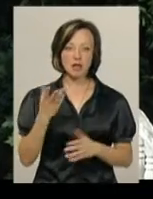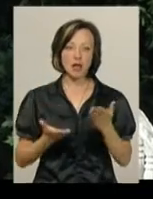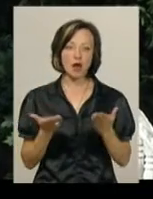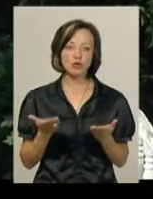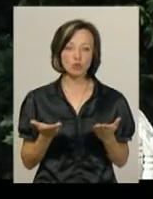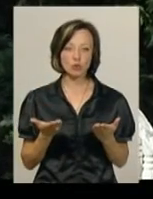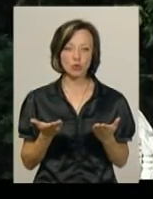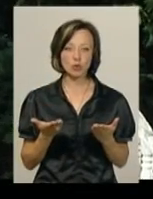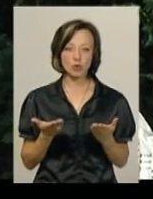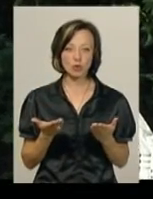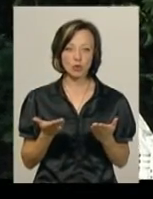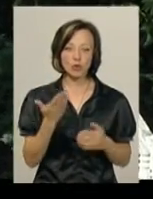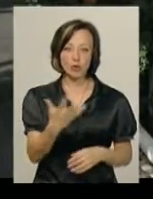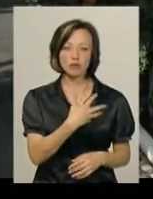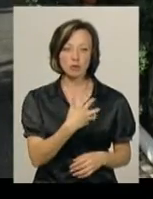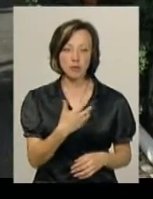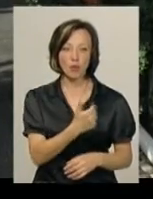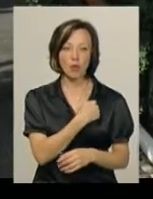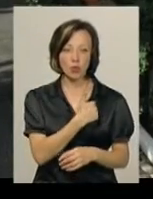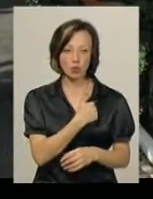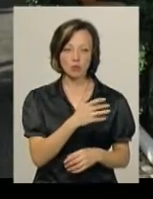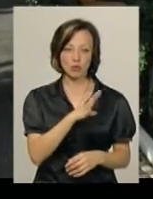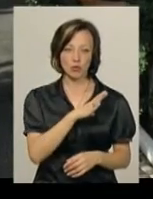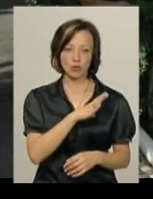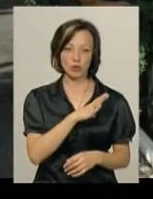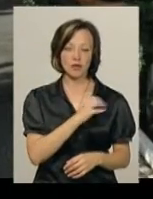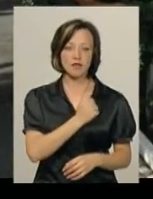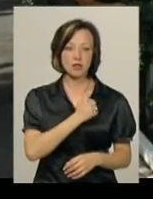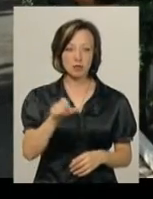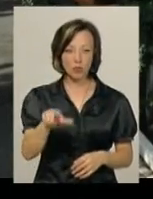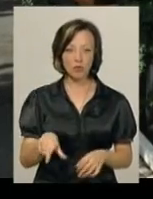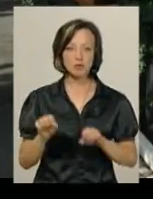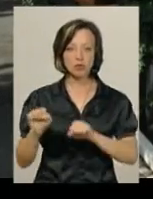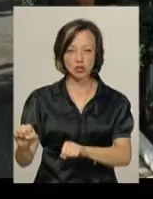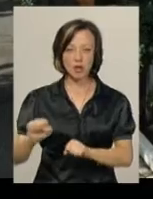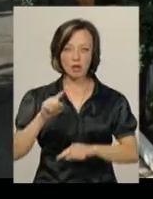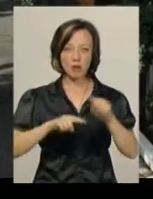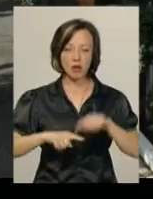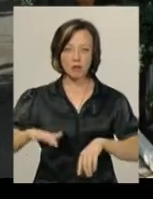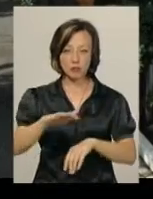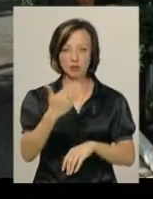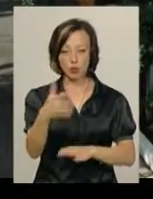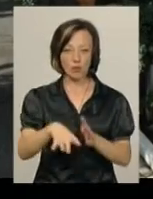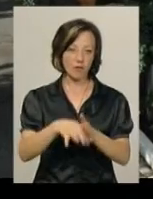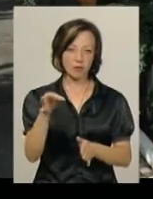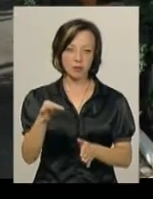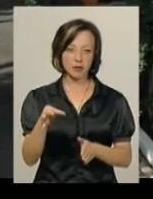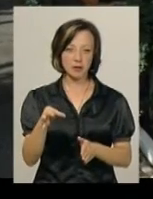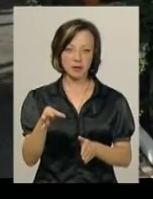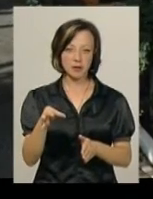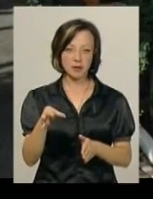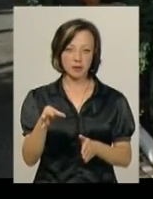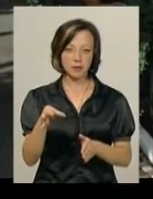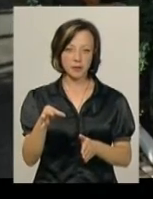хоче він бути військовим, захищати батьківщину, це його вибір. І,